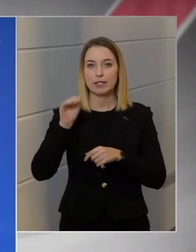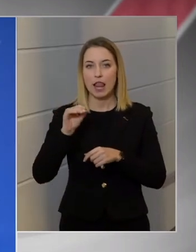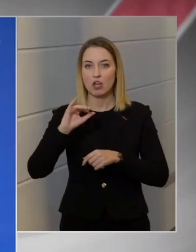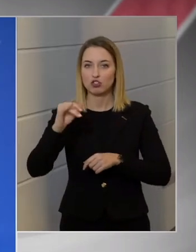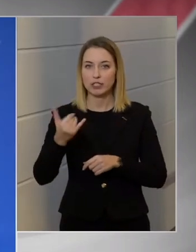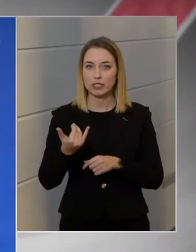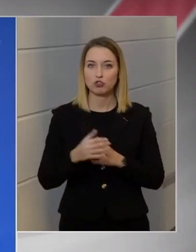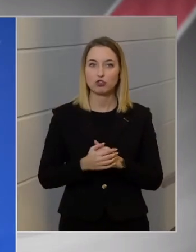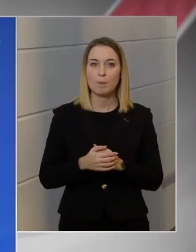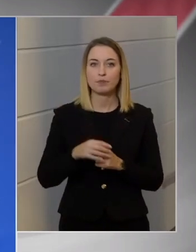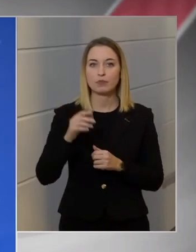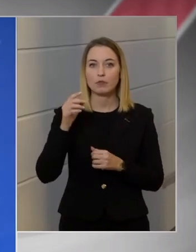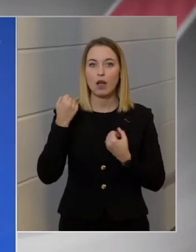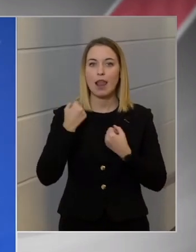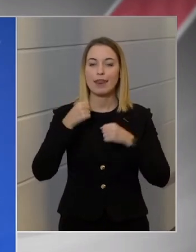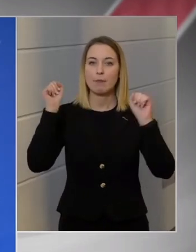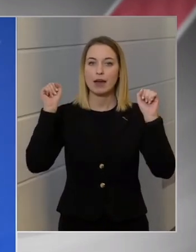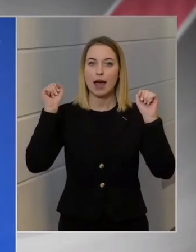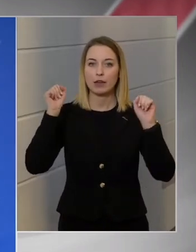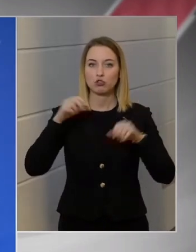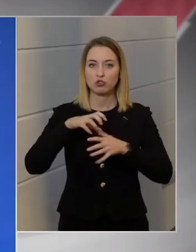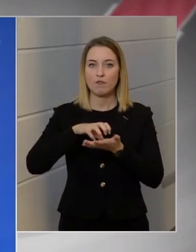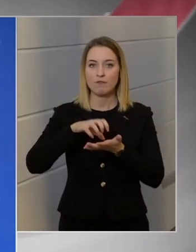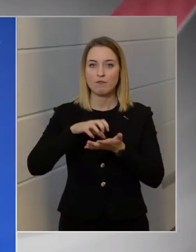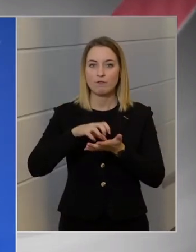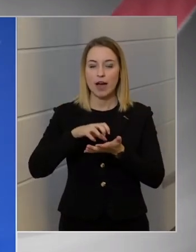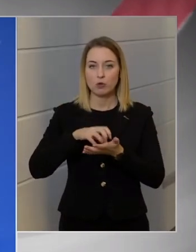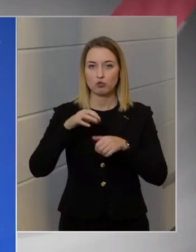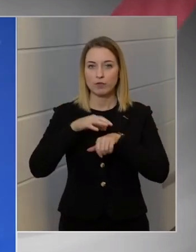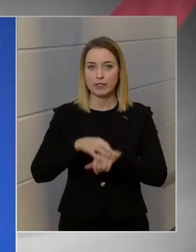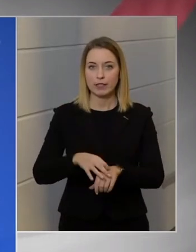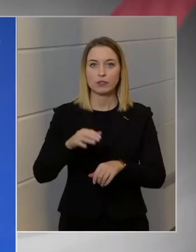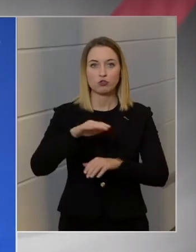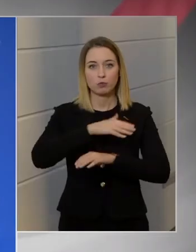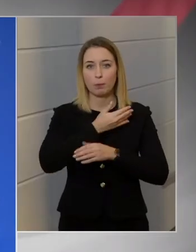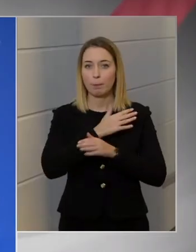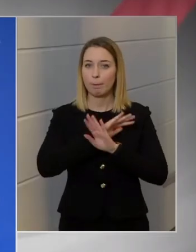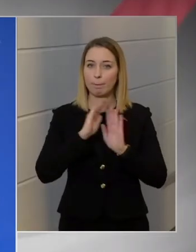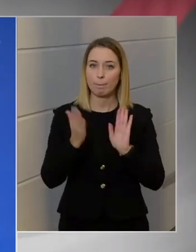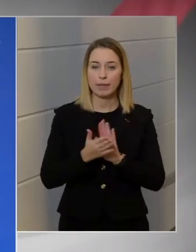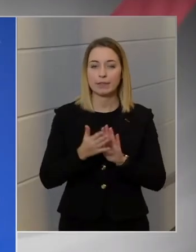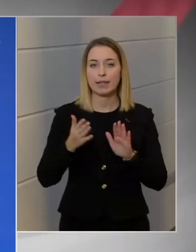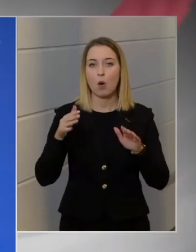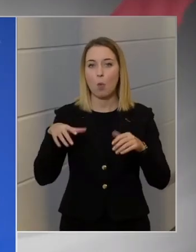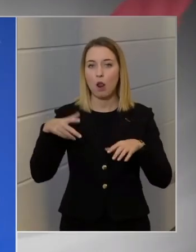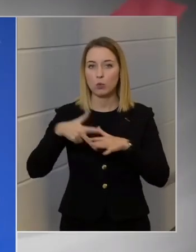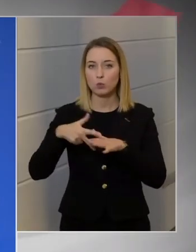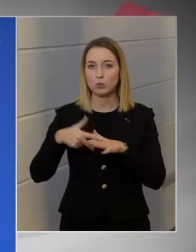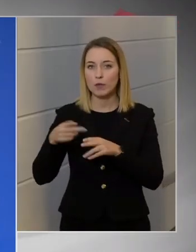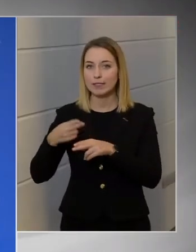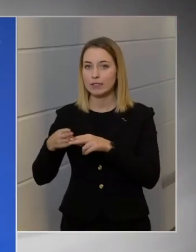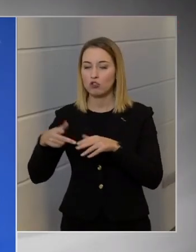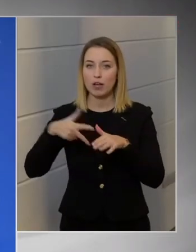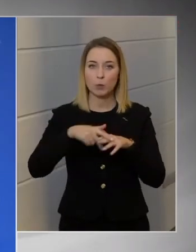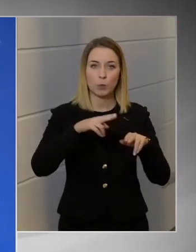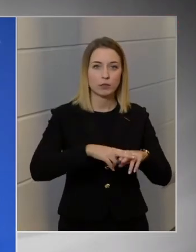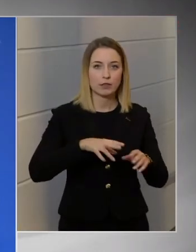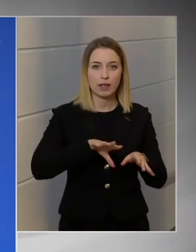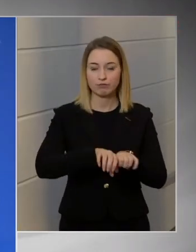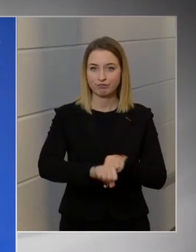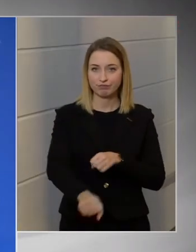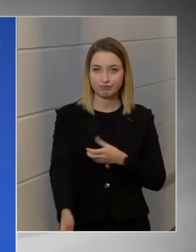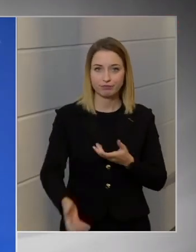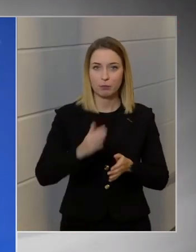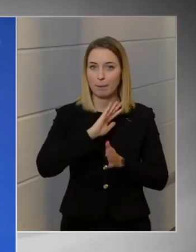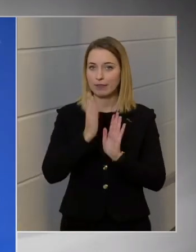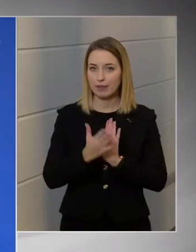városvezetés, az mindenhol káoszzal, köztisztasági és közbiztonsági helyzet romlásával jár együtt. Most hál' Istennek Magyarországon